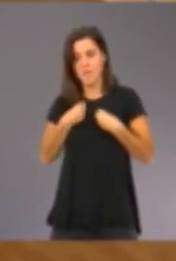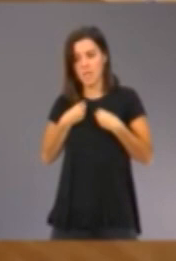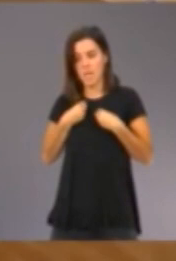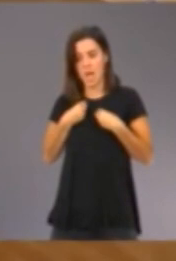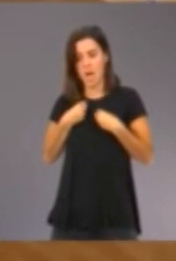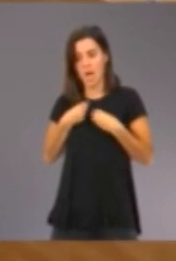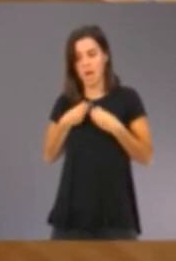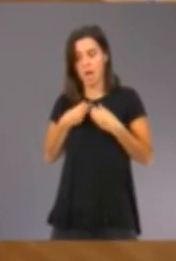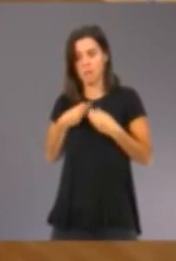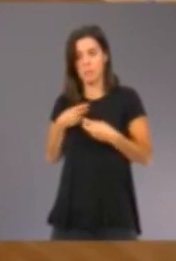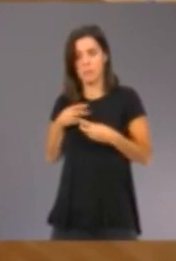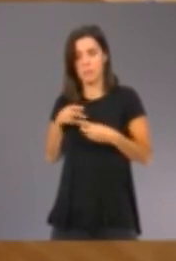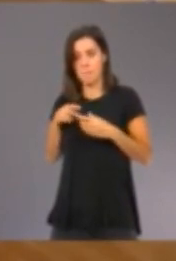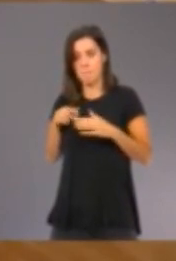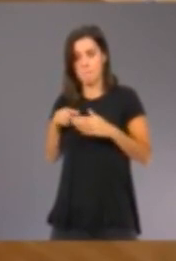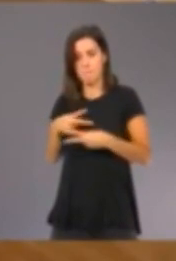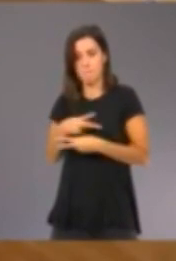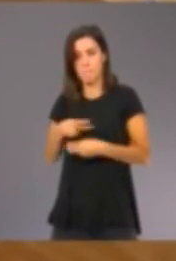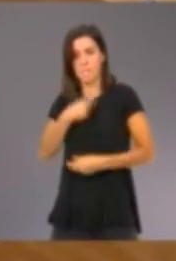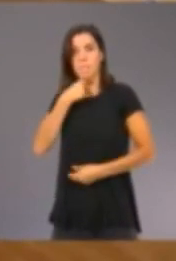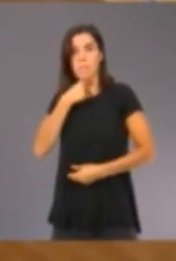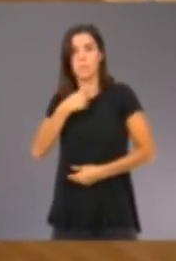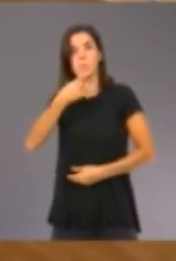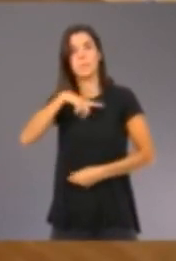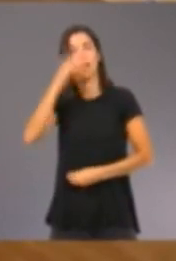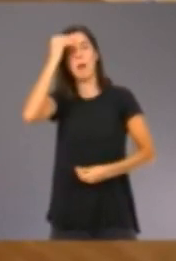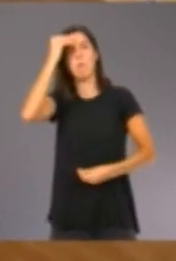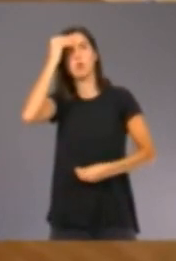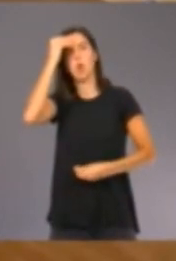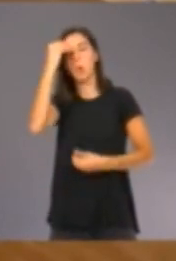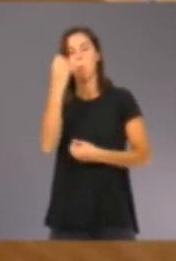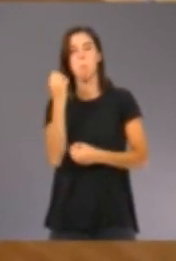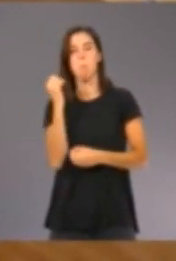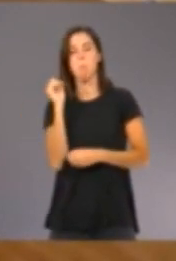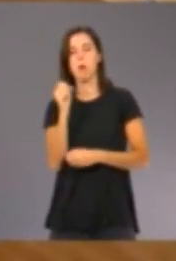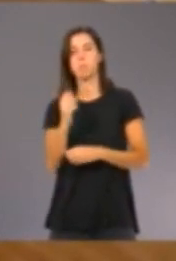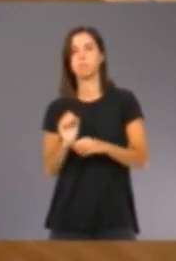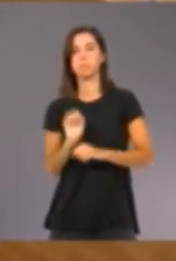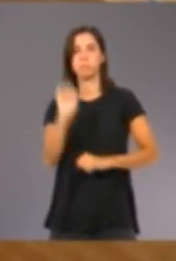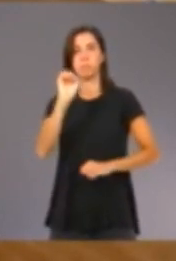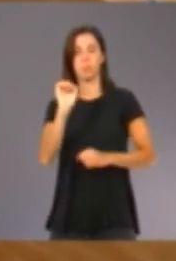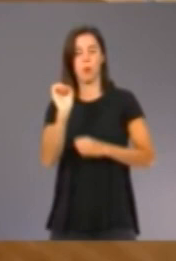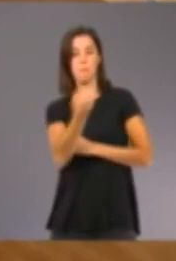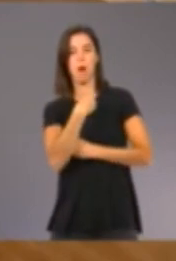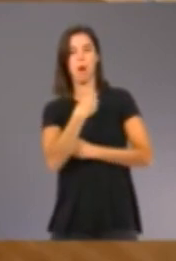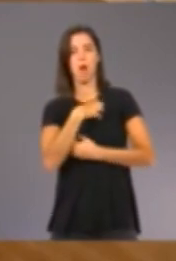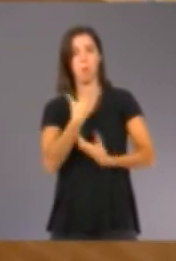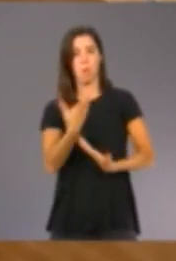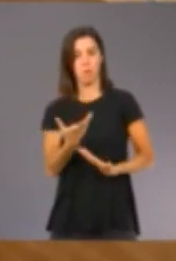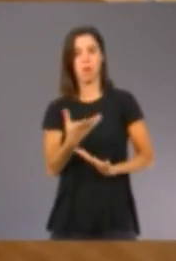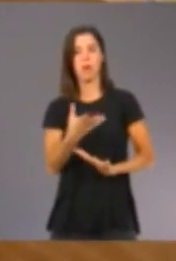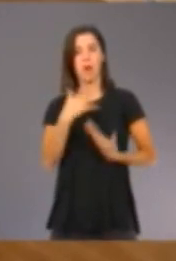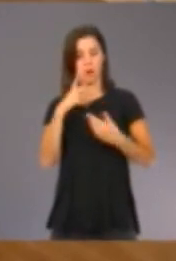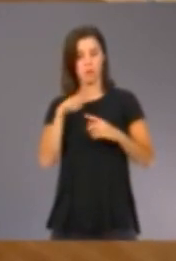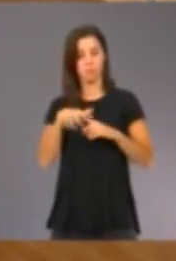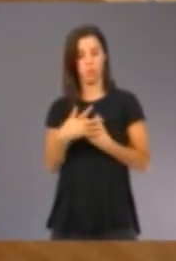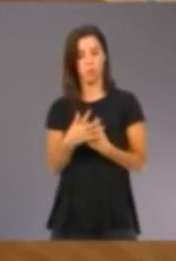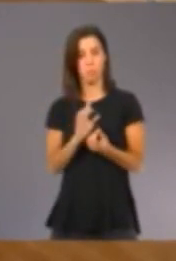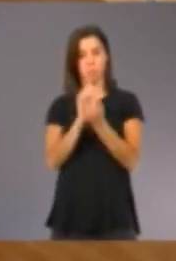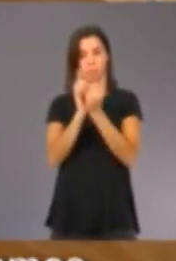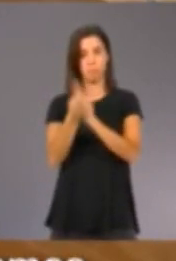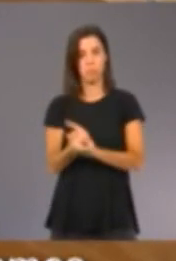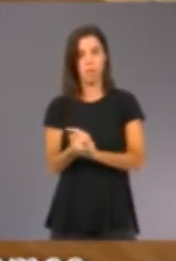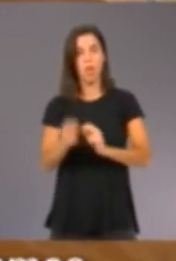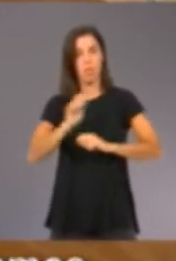ens pensàvem invencibles. I això genera molt de vertigem. Humanament genera molt de